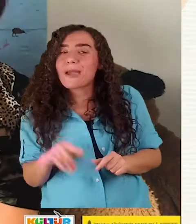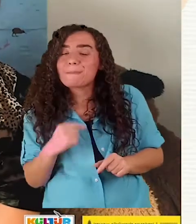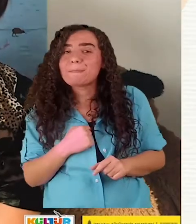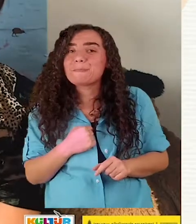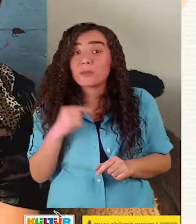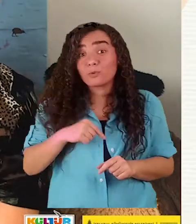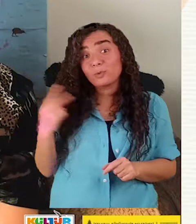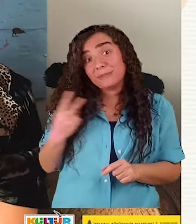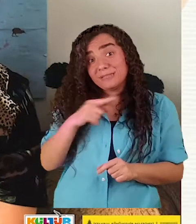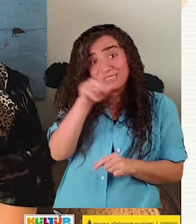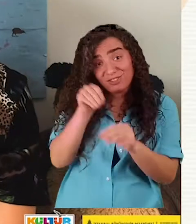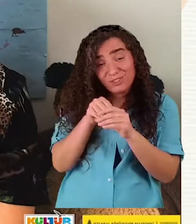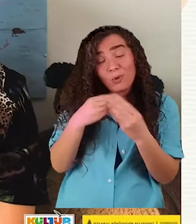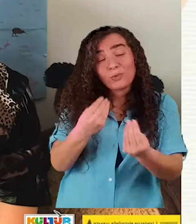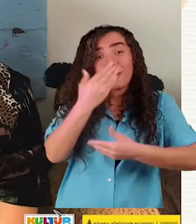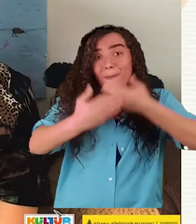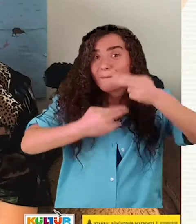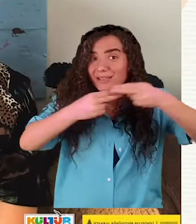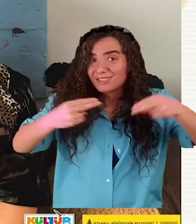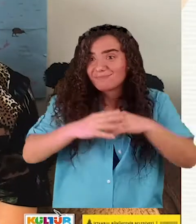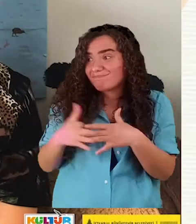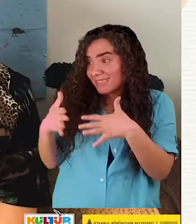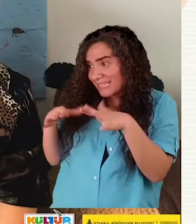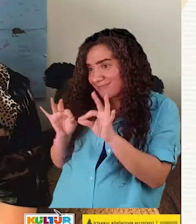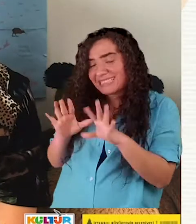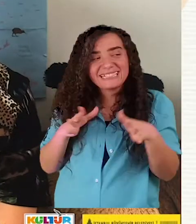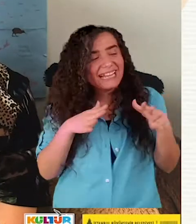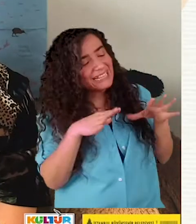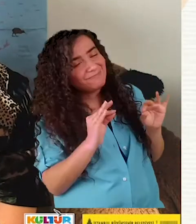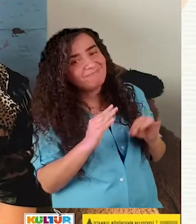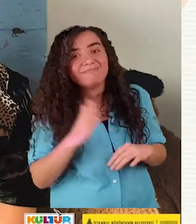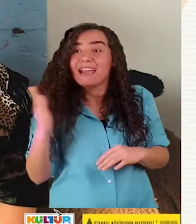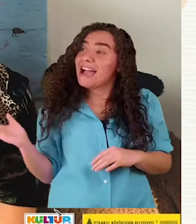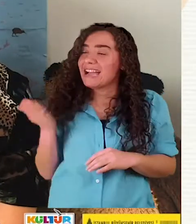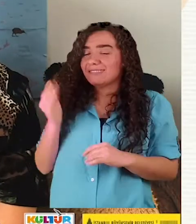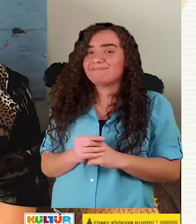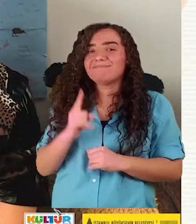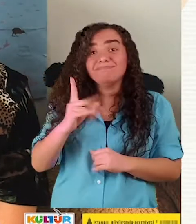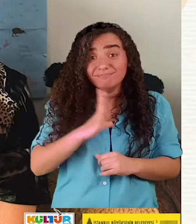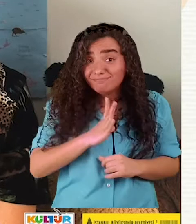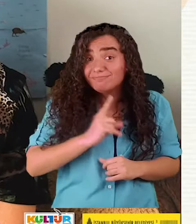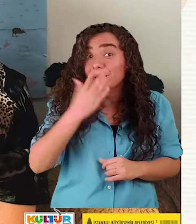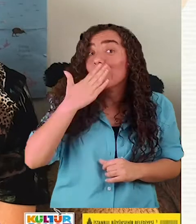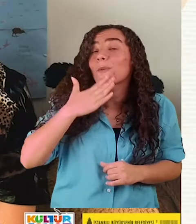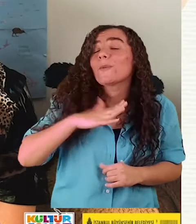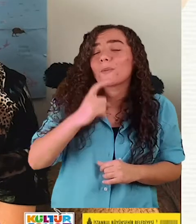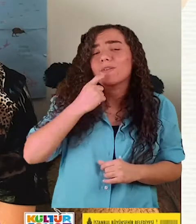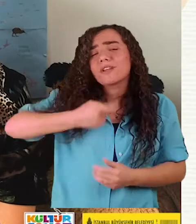Hadi o zaman. Bir varmış, bir yokmuş. Evvel zaman içinde, kalbur zaman içinde,